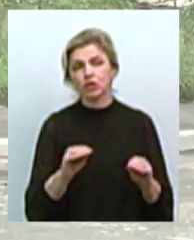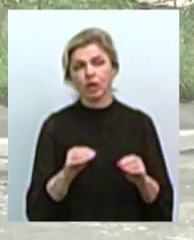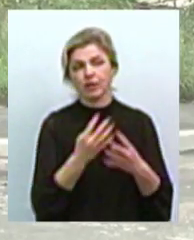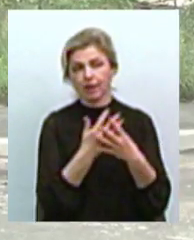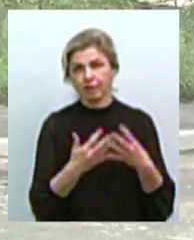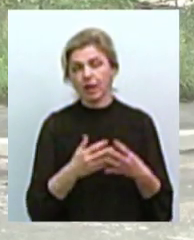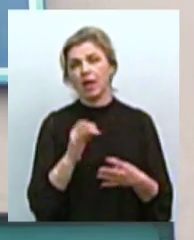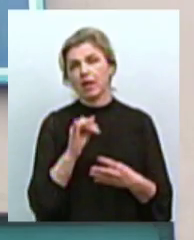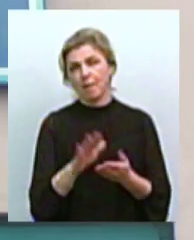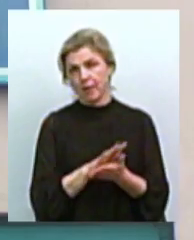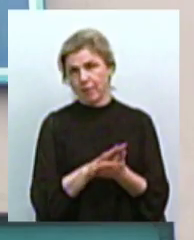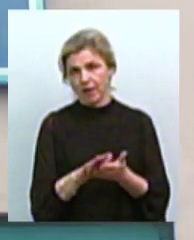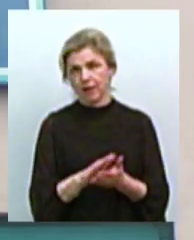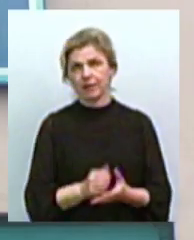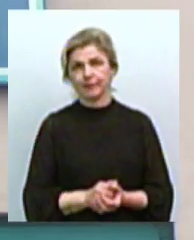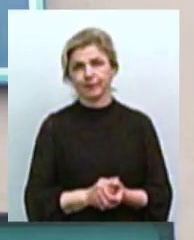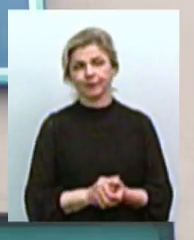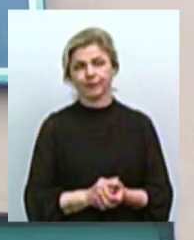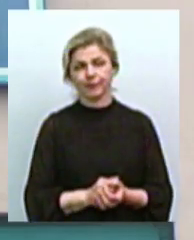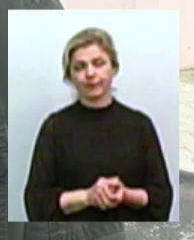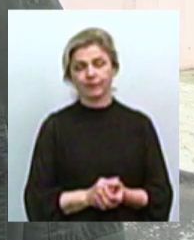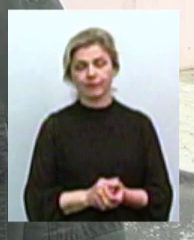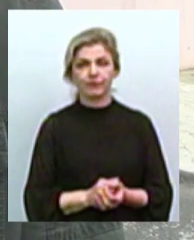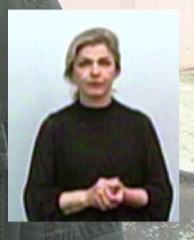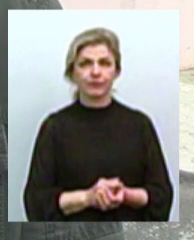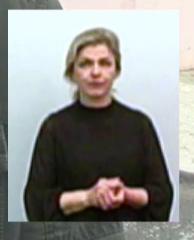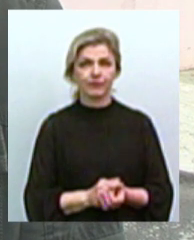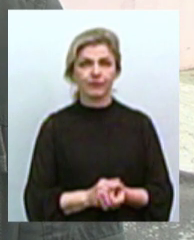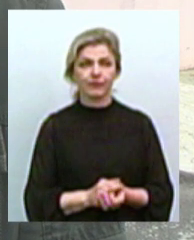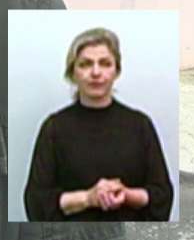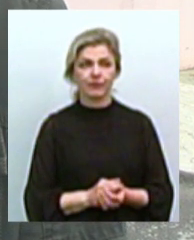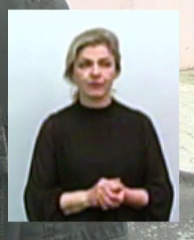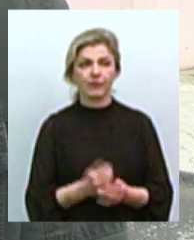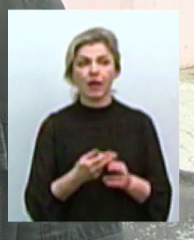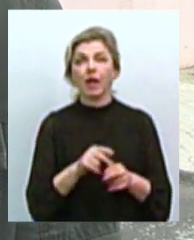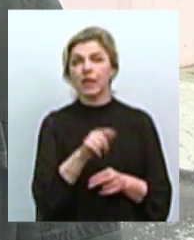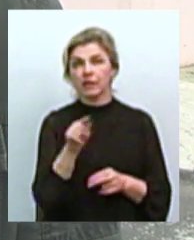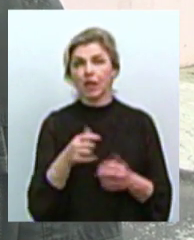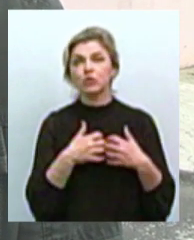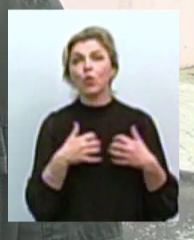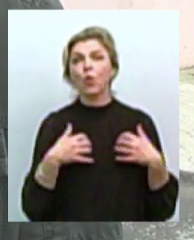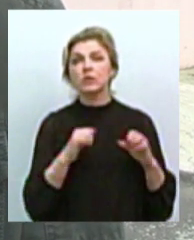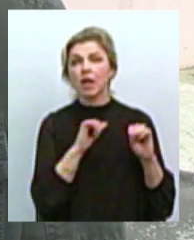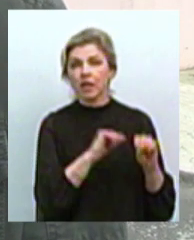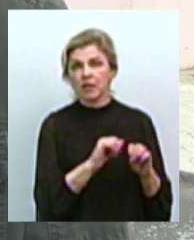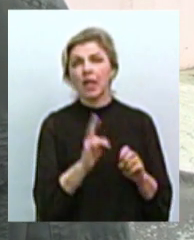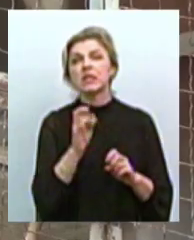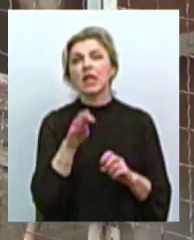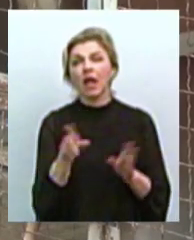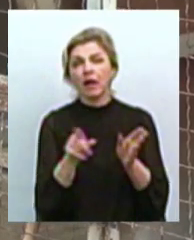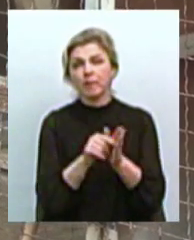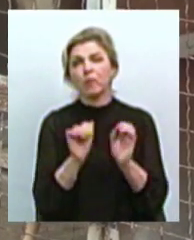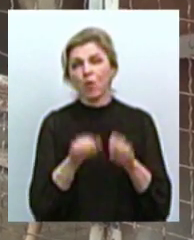там прибиранні чи щось таке. Це ті зоозахисники, з якими можна плідно працювати.